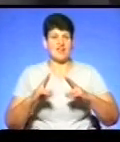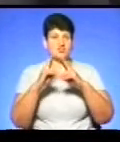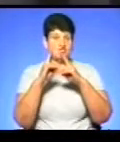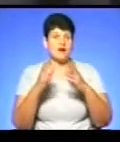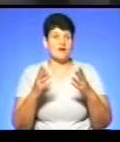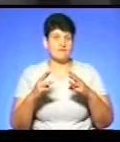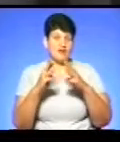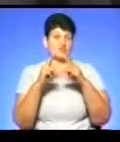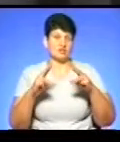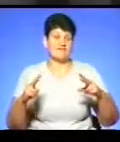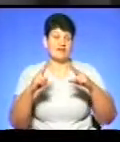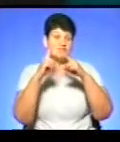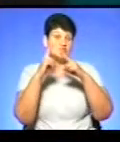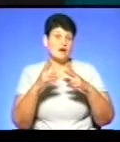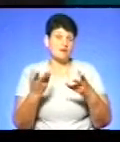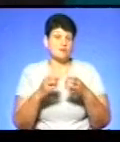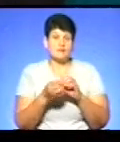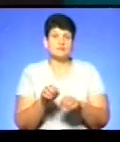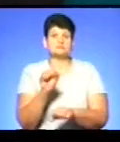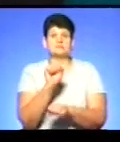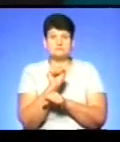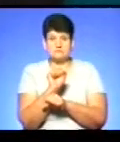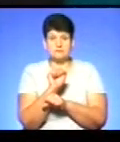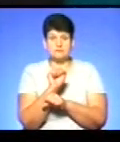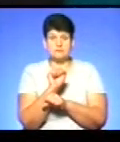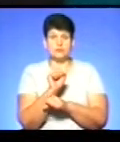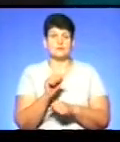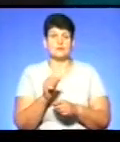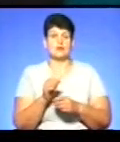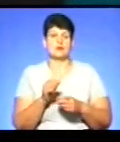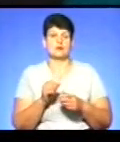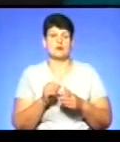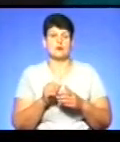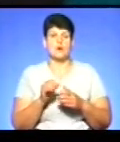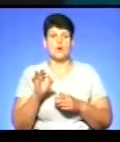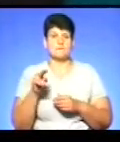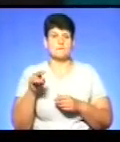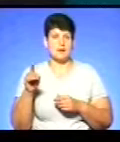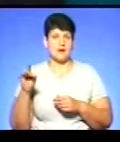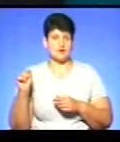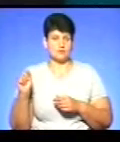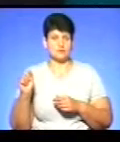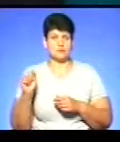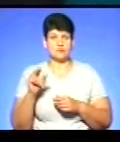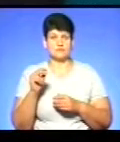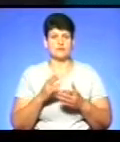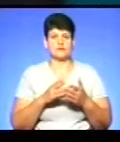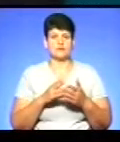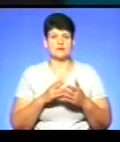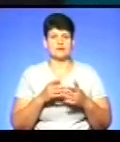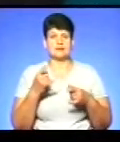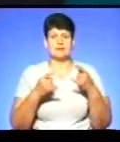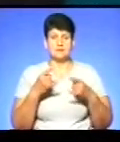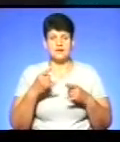я думаю, десь питання зависло, оскільки оператор цифрового телебачення «Зеонбуд»